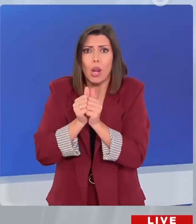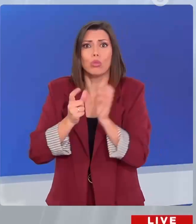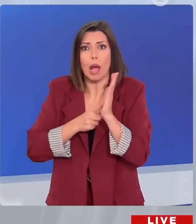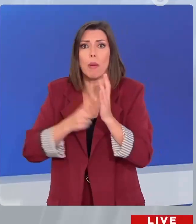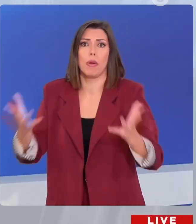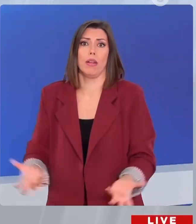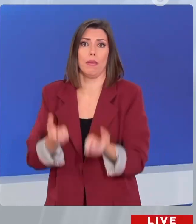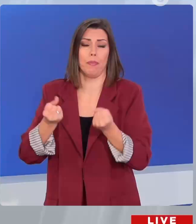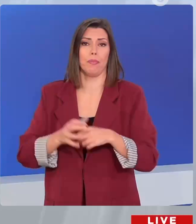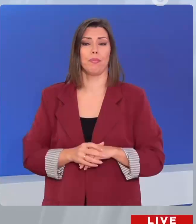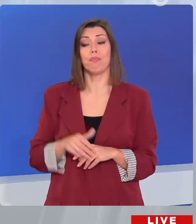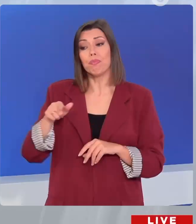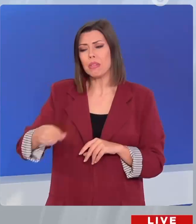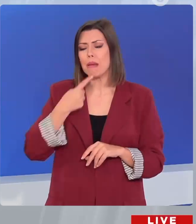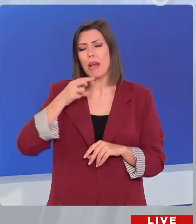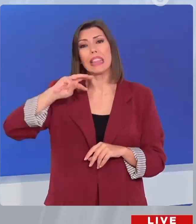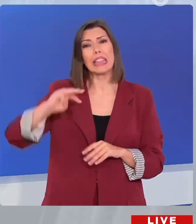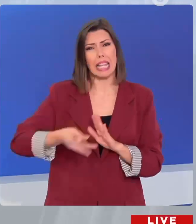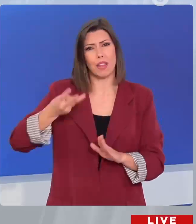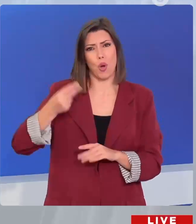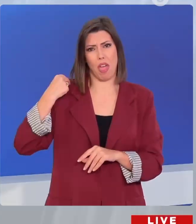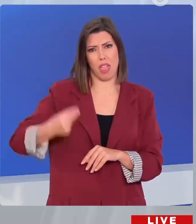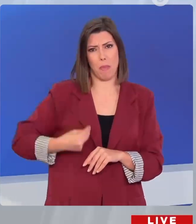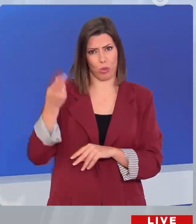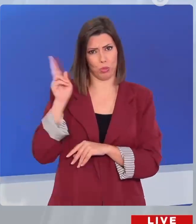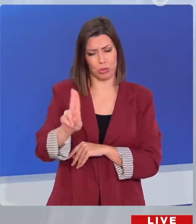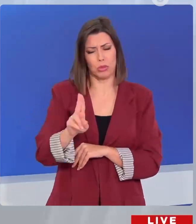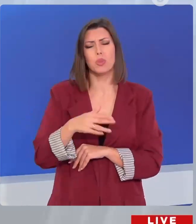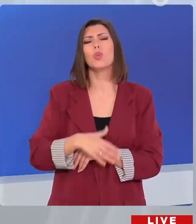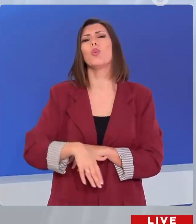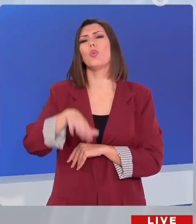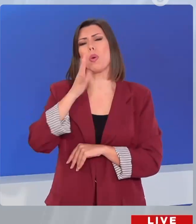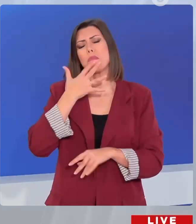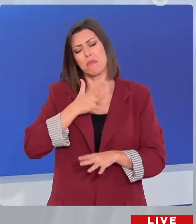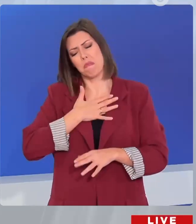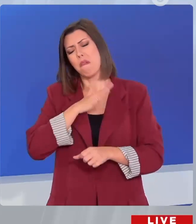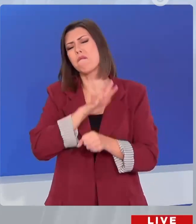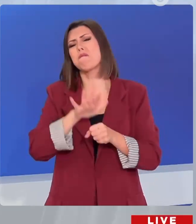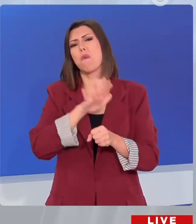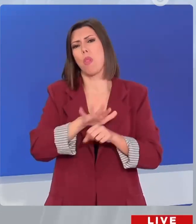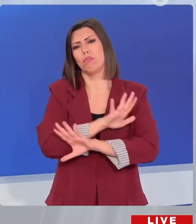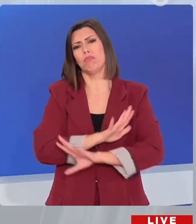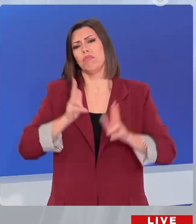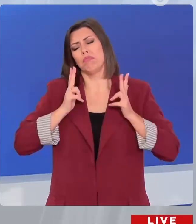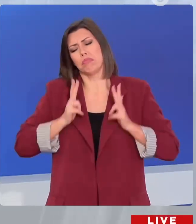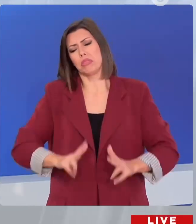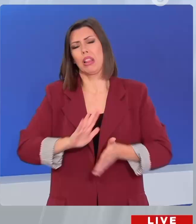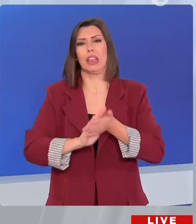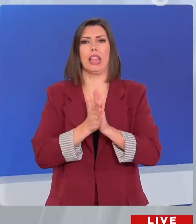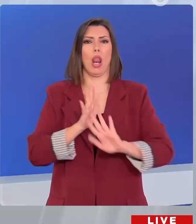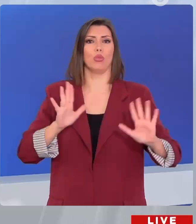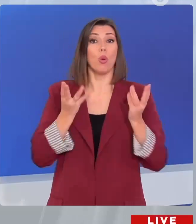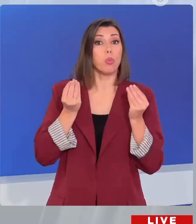Αποφάσισε να μην διεκδικήσει τρίτη θητεία στο Δήμο, δηλώνοντας χαρακτηριστικά ότι το έζησα, το χόρτασα, αντίο. Τον είπαν